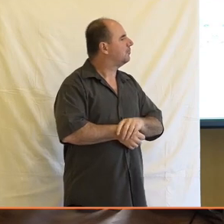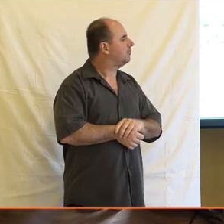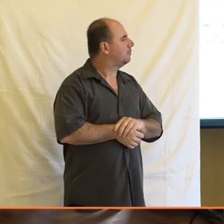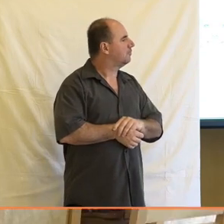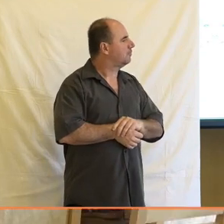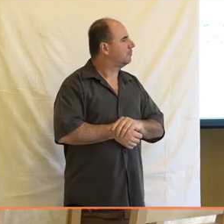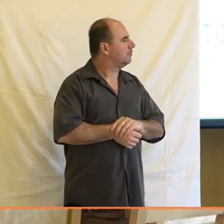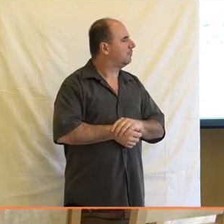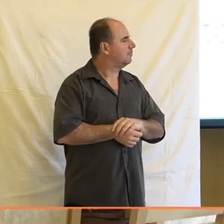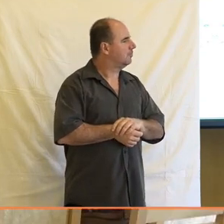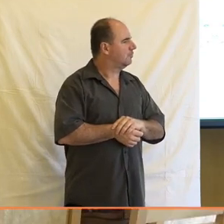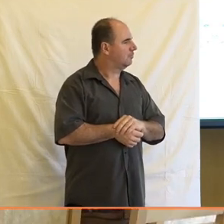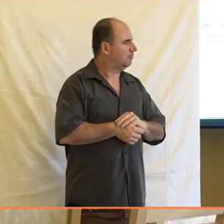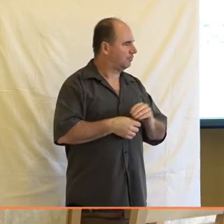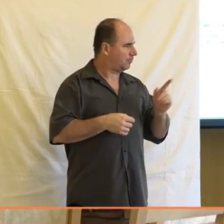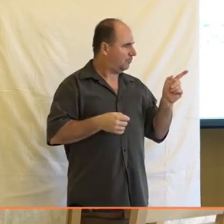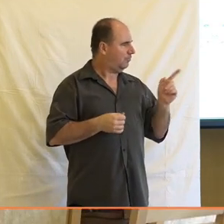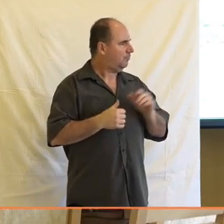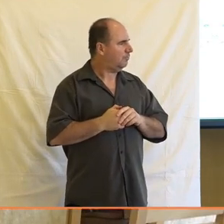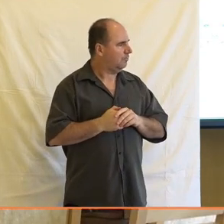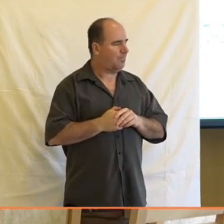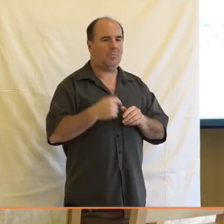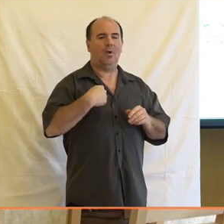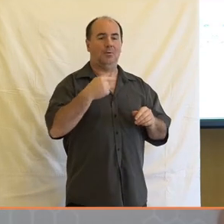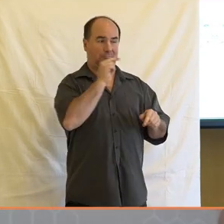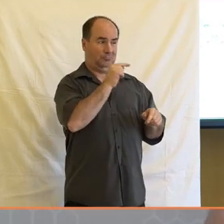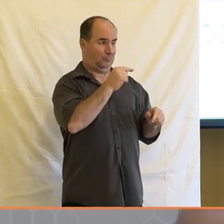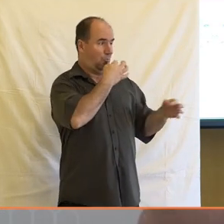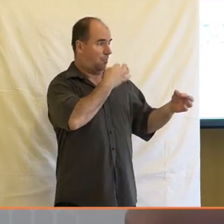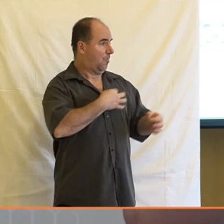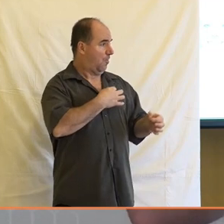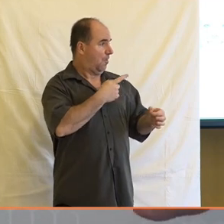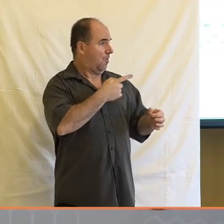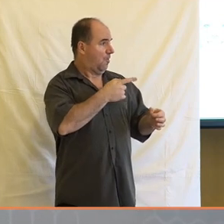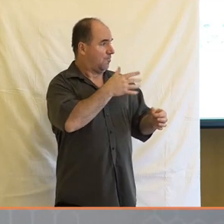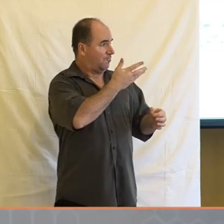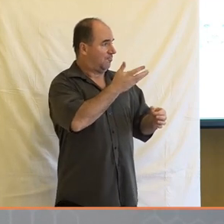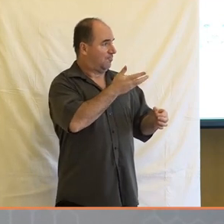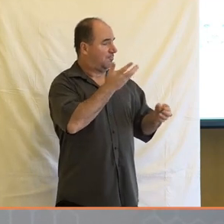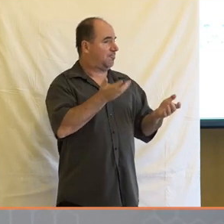Tak já si myslím, že na tohleto otázku se nedá odpovědět plošně,